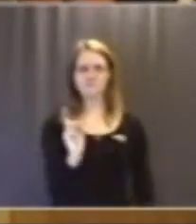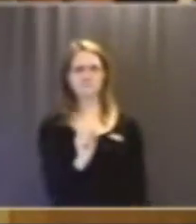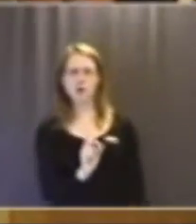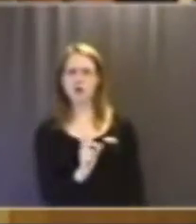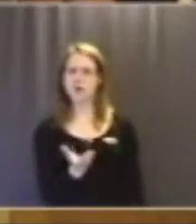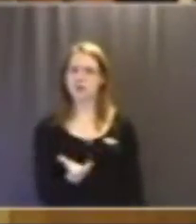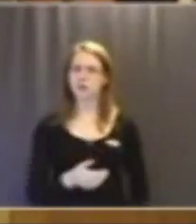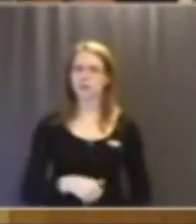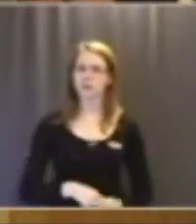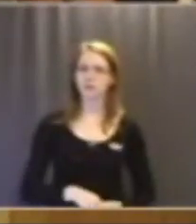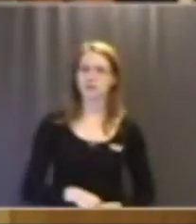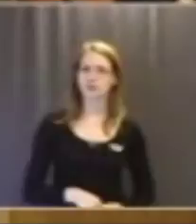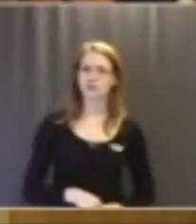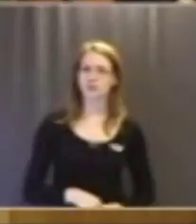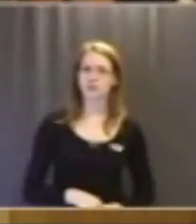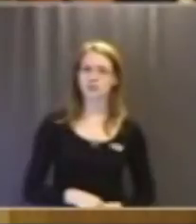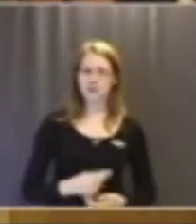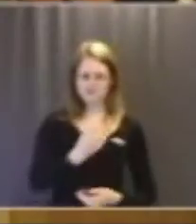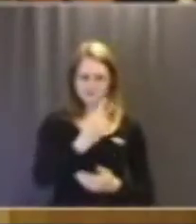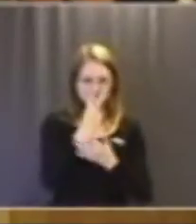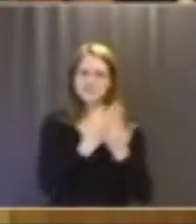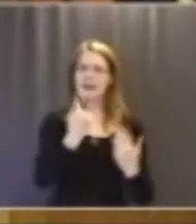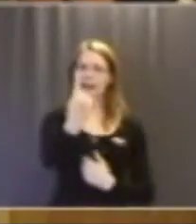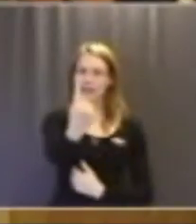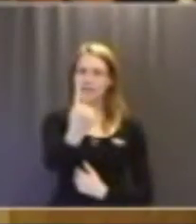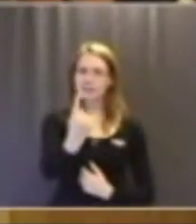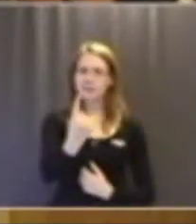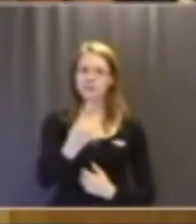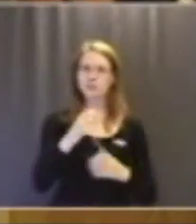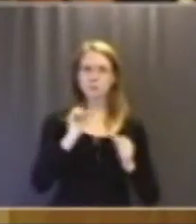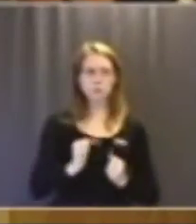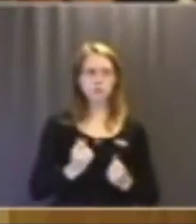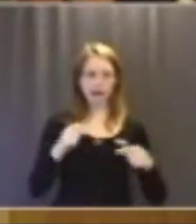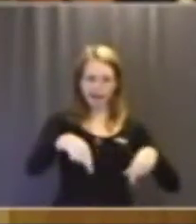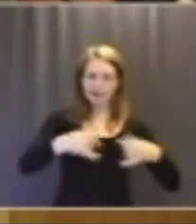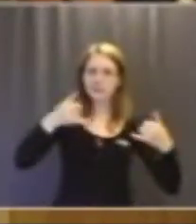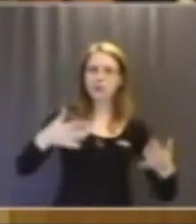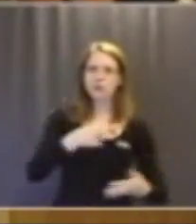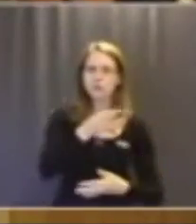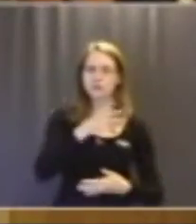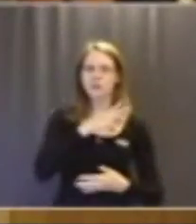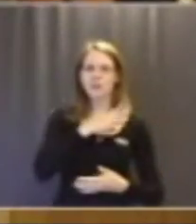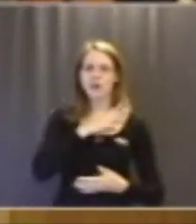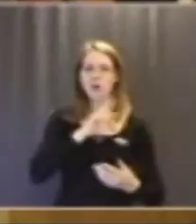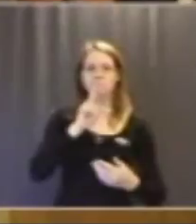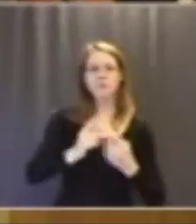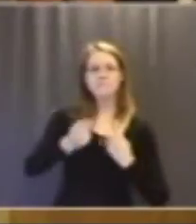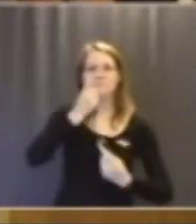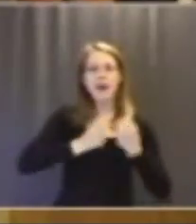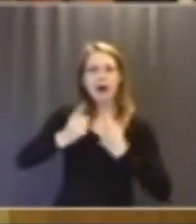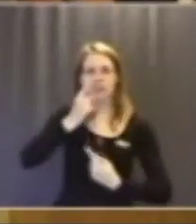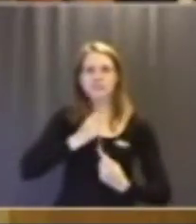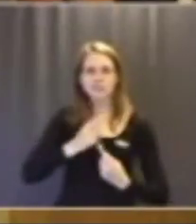de här då? Plocka fram en enda en. De borde ju varit framme idag så ni har så att säga ett förhandlingsgrej.